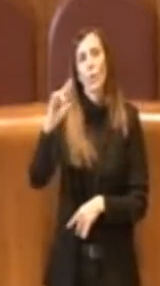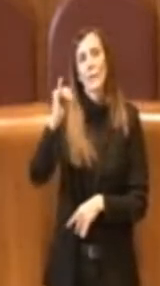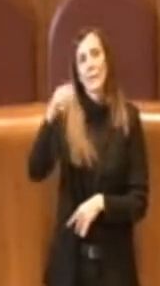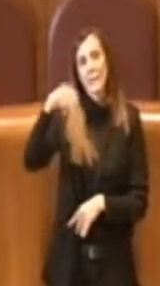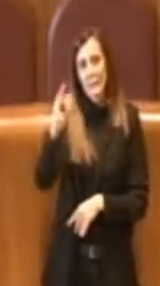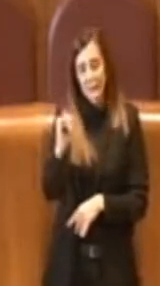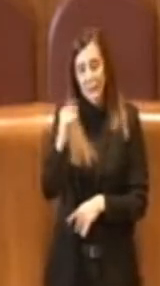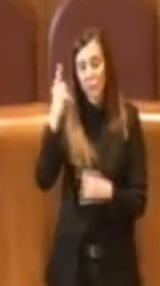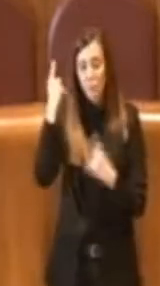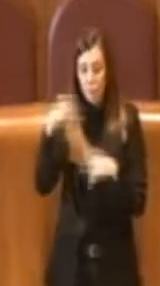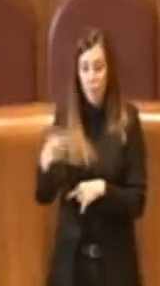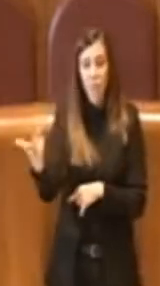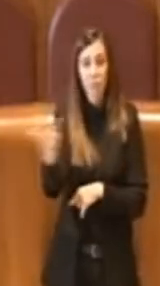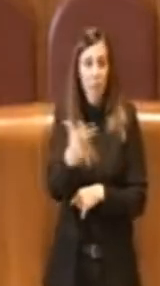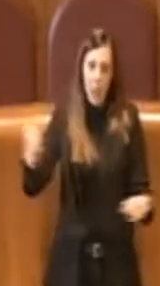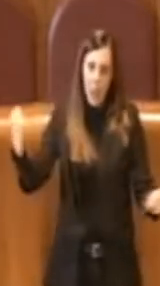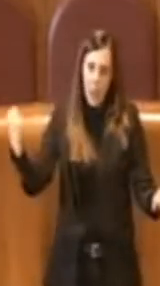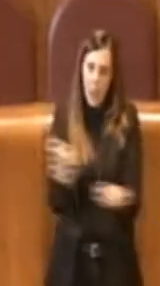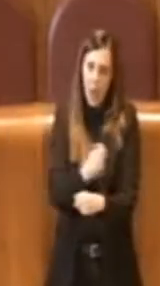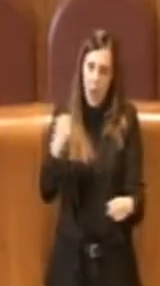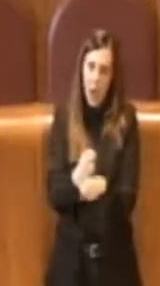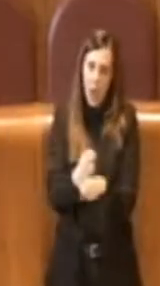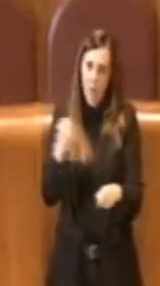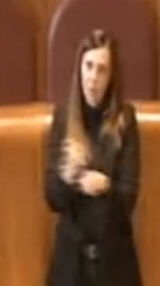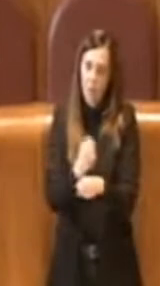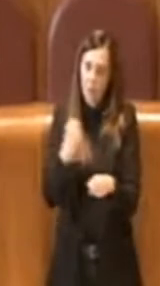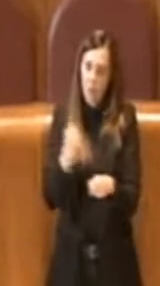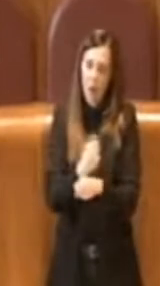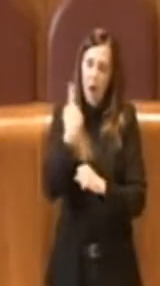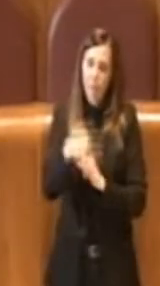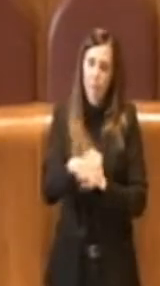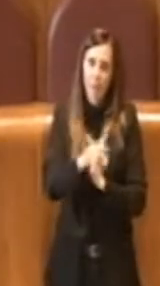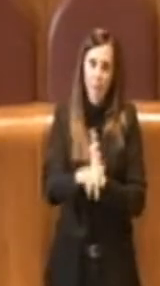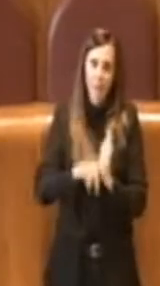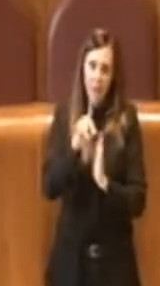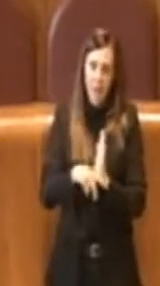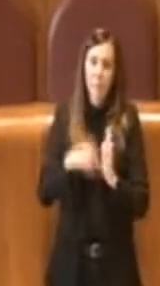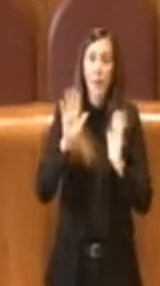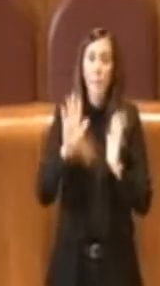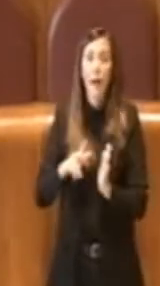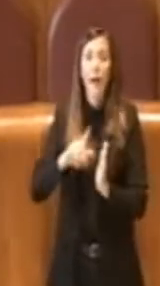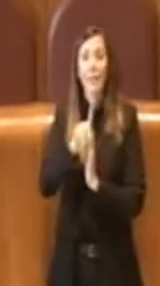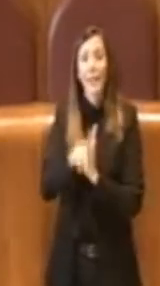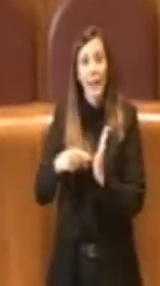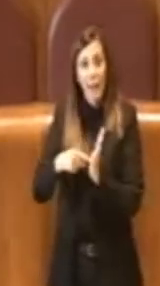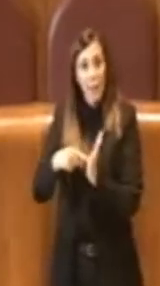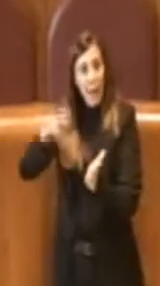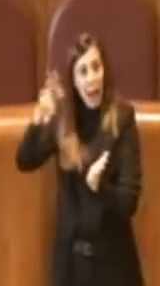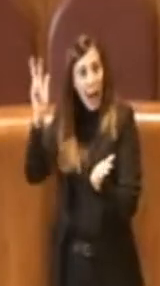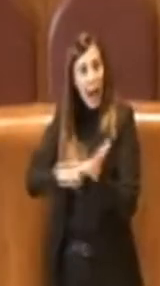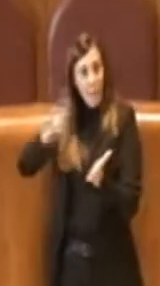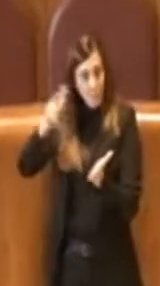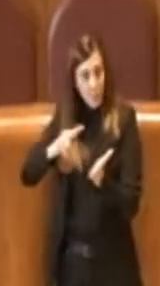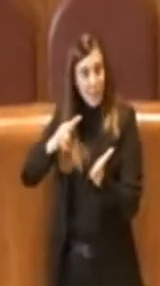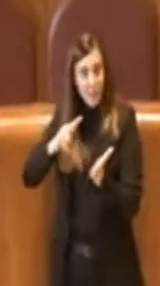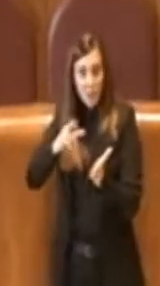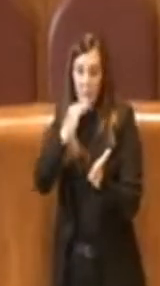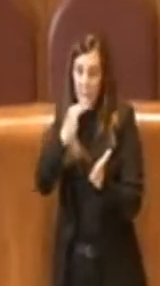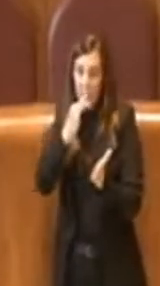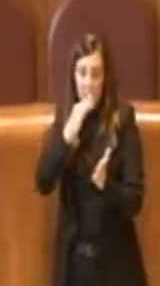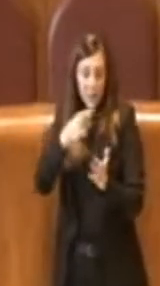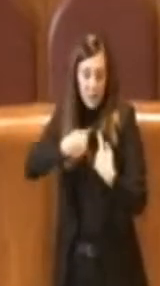su questo tema, ma ovviamente la votazione della delibera non fermerà il